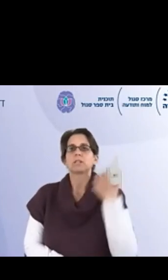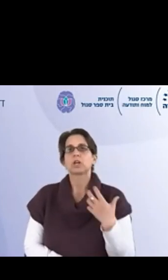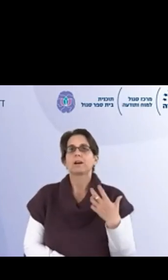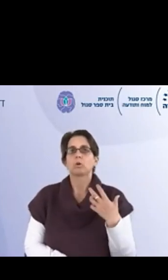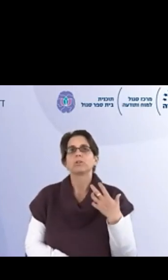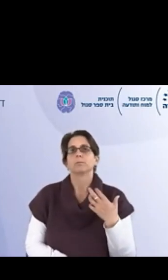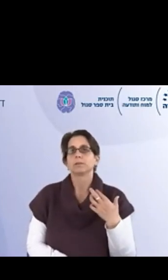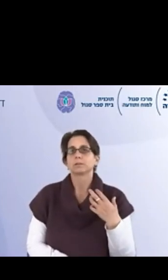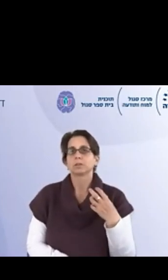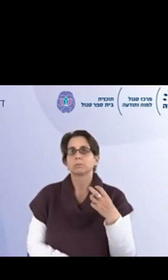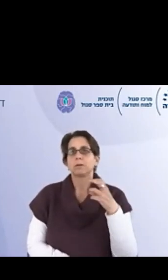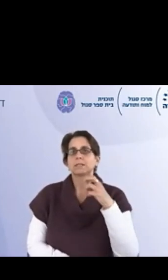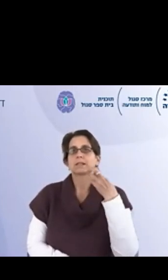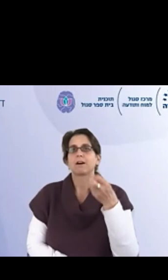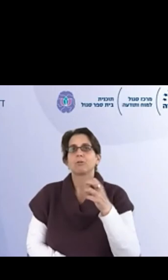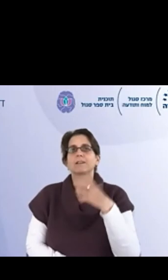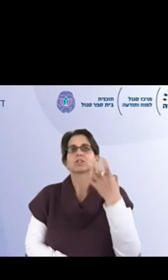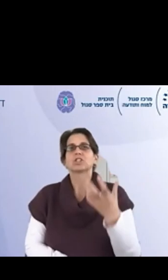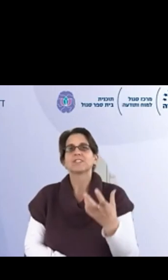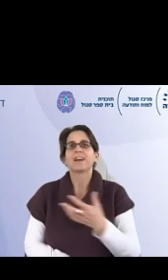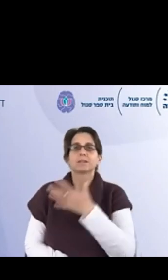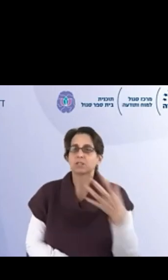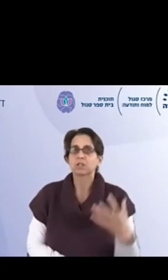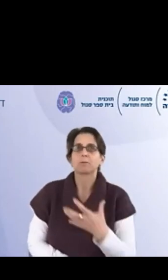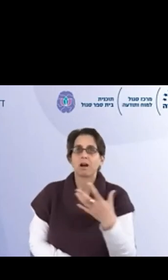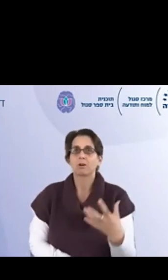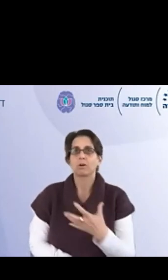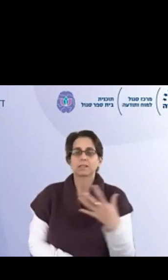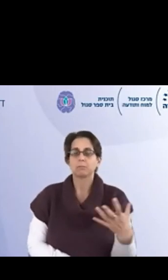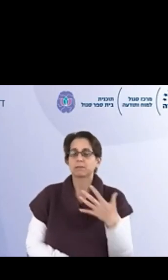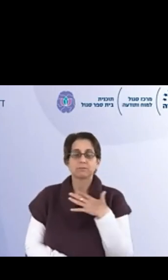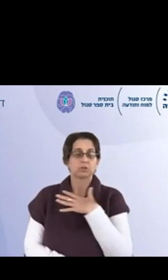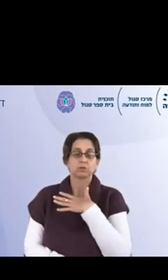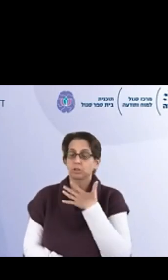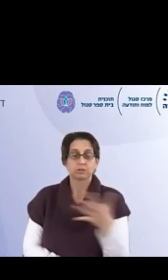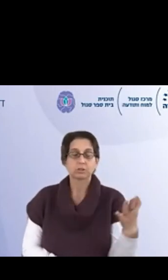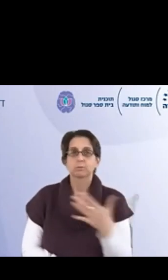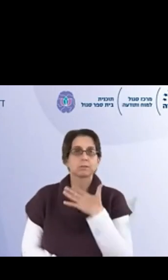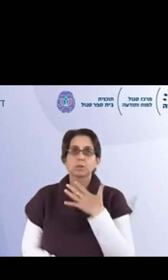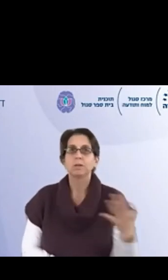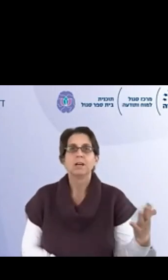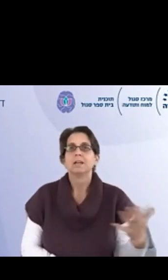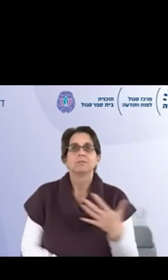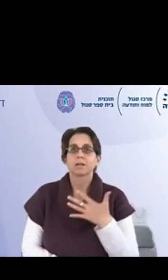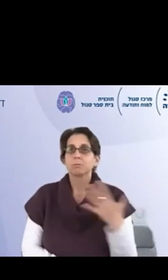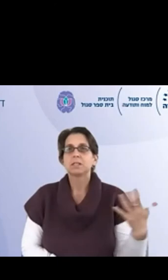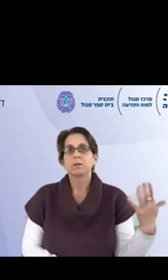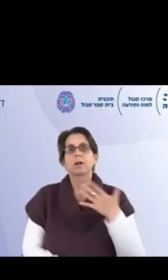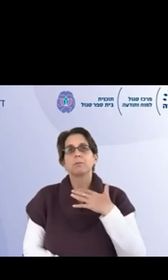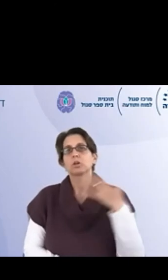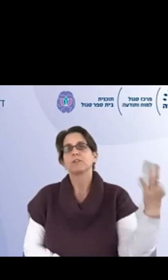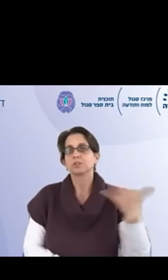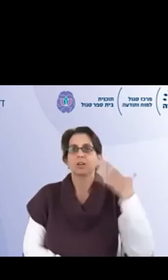תאוסיף למה שהיה קודם? זאת אומרת, במה זה ככה אולי שדרג את מה שגם ככה קורה סכם בבית הספר, שאני יודעת שאתם עושים שם דברים